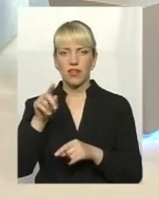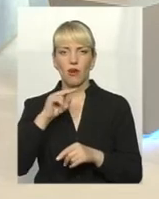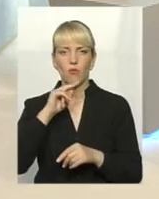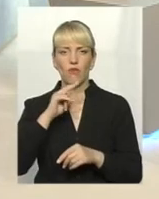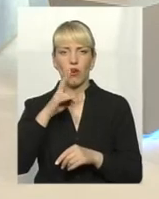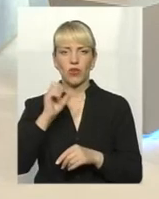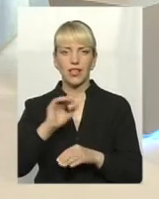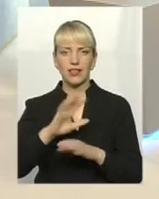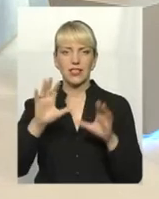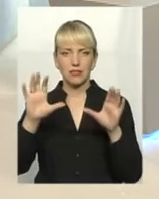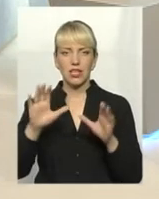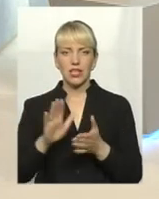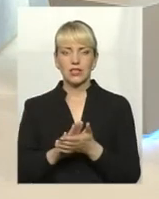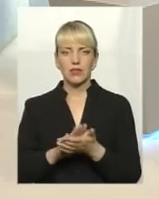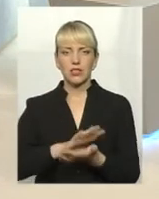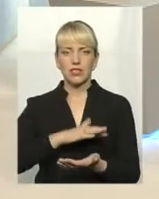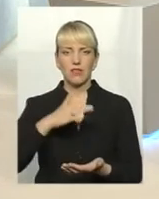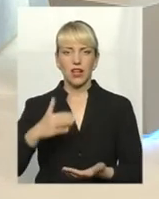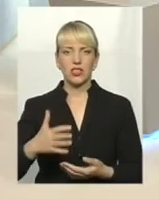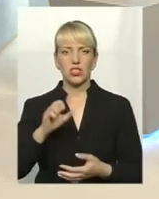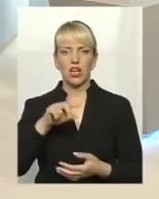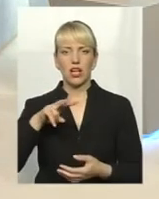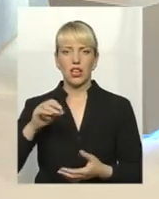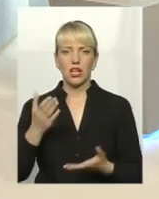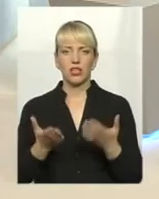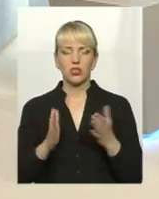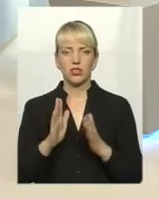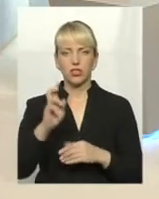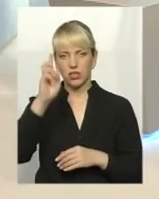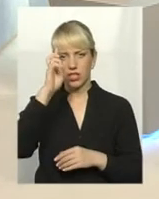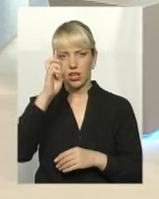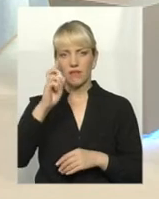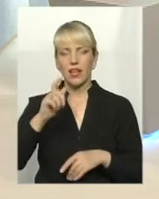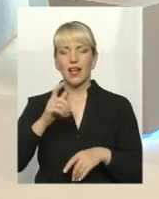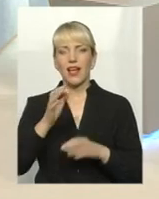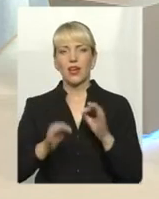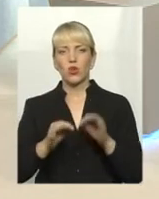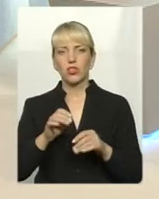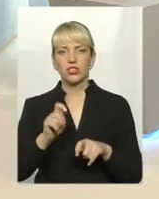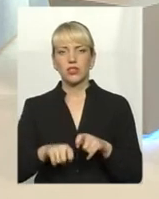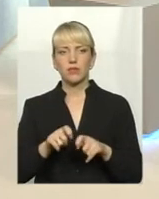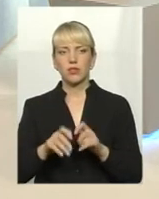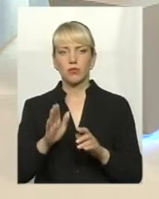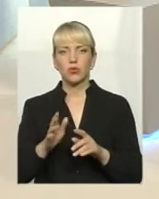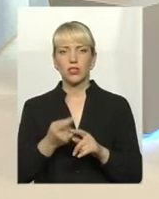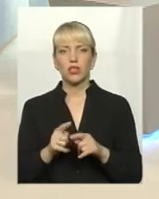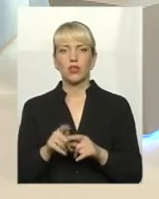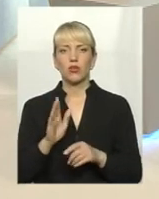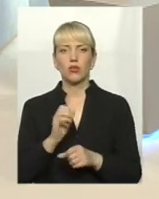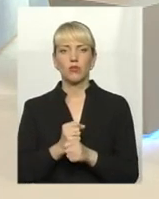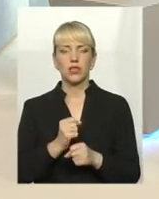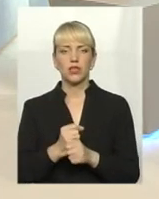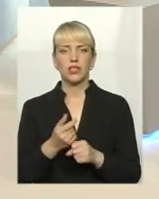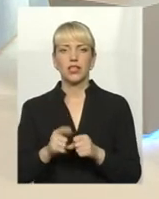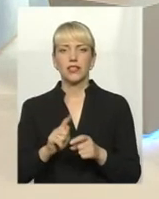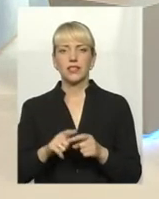несанкціоновані сміттєзвалища, але якщо тільки одна державної колишній інспекції буде це робити, це близько чотирьох десятків